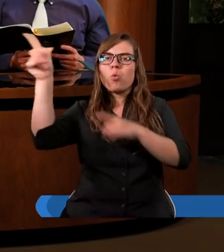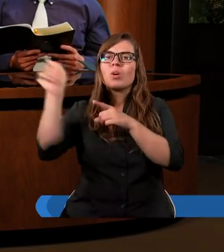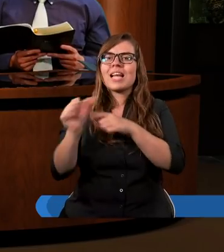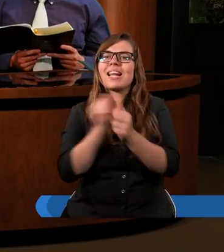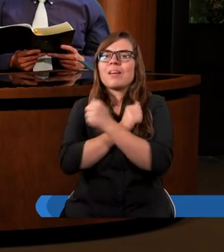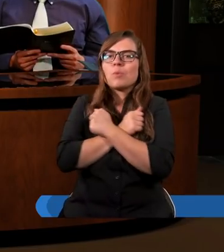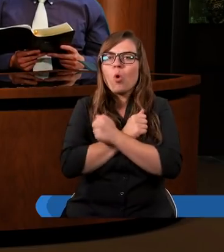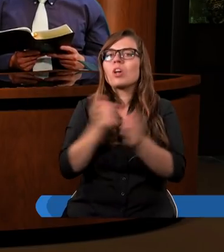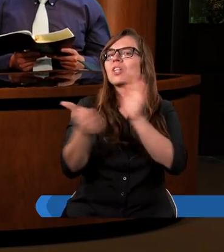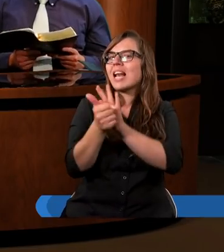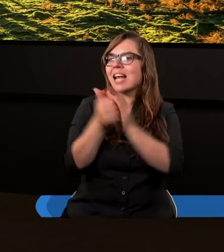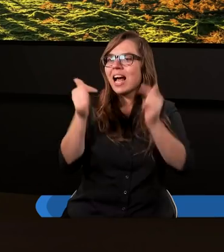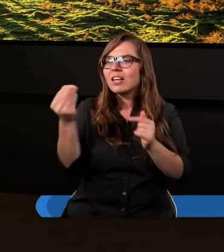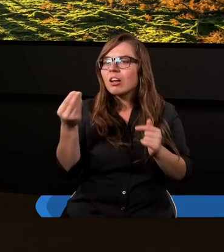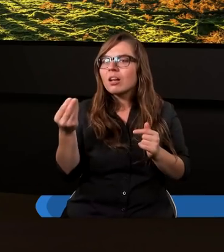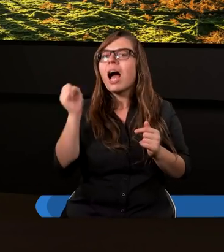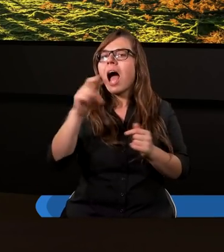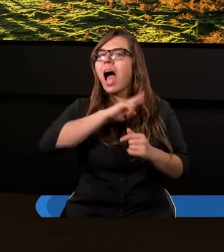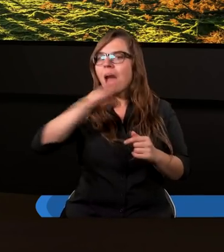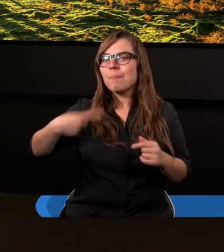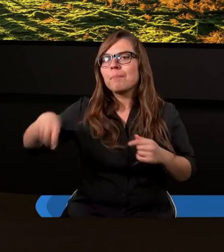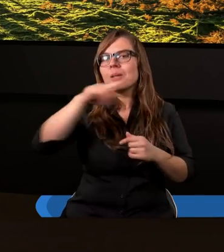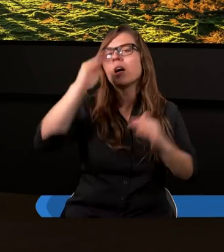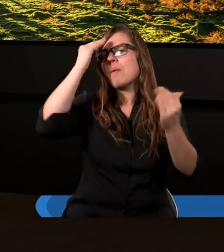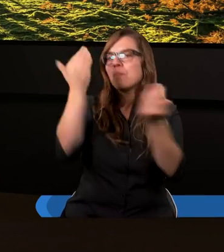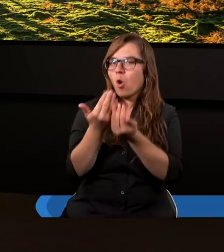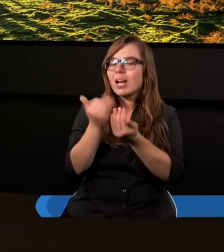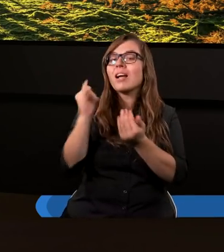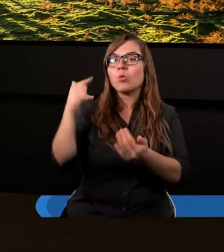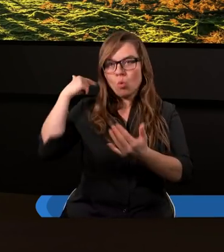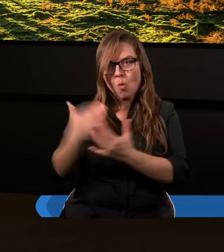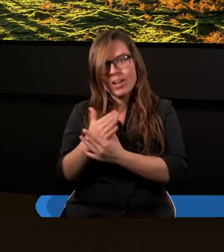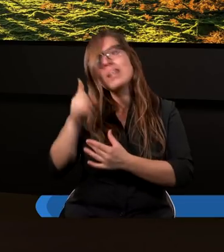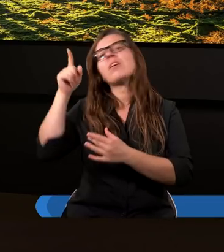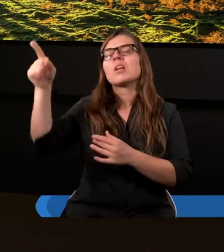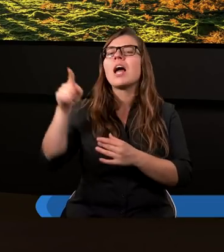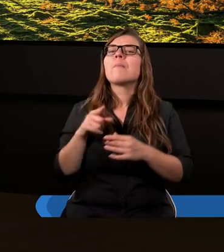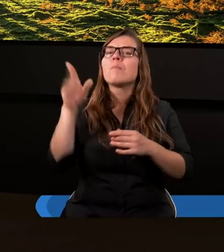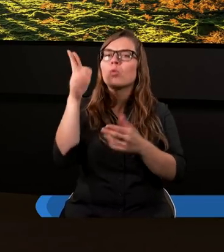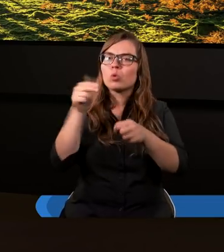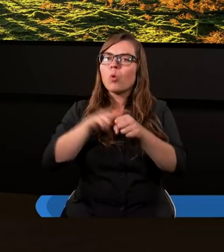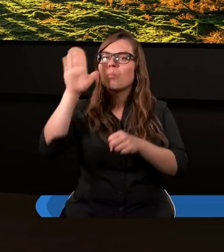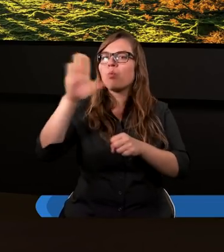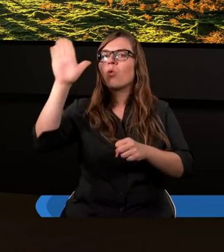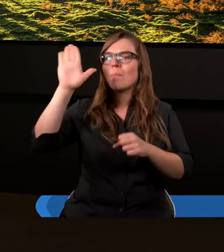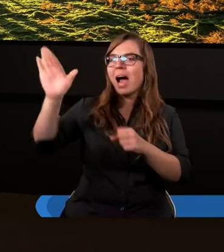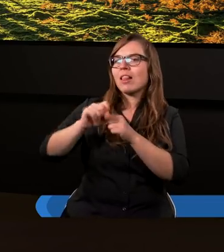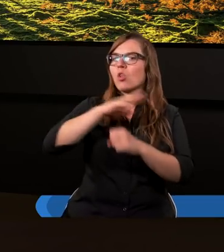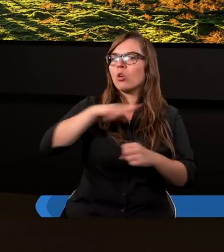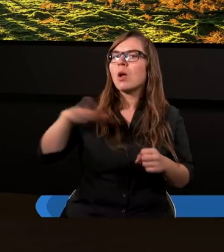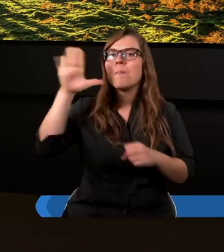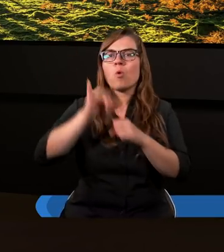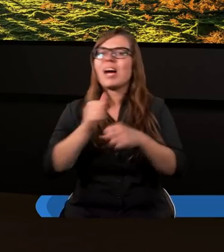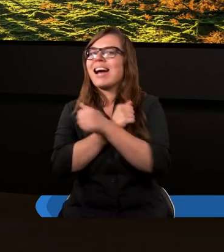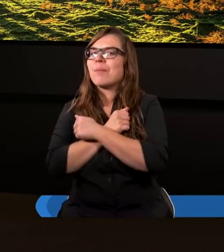szesnasty wiersz może jeszcze. A myśmy poznali i uwierzyli w miłość, którą Bóg ma do nas. Bóg jest